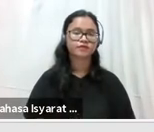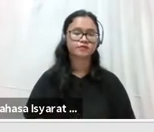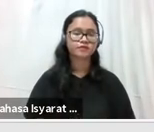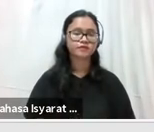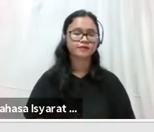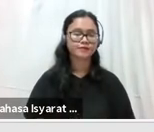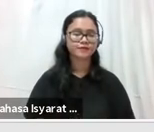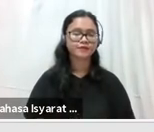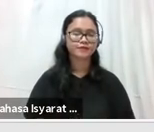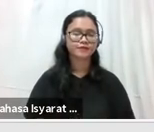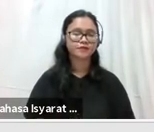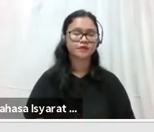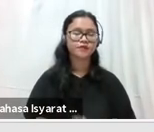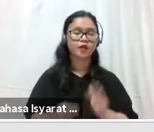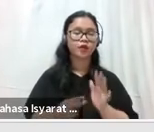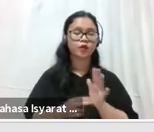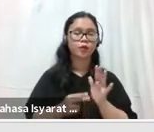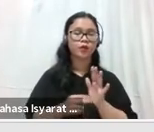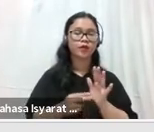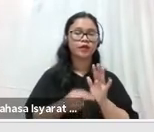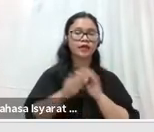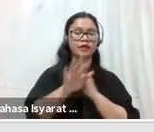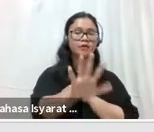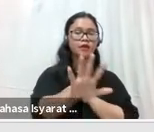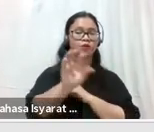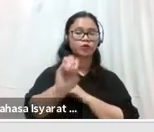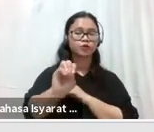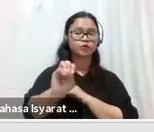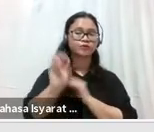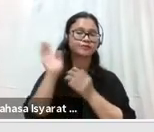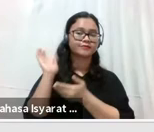dalam kurung Individu. 50,